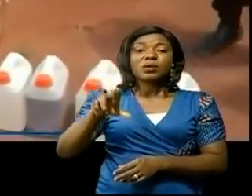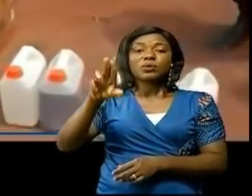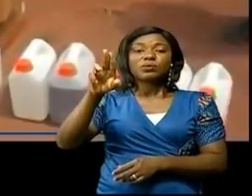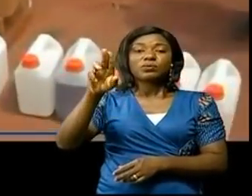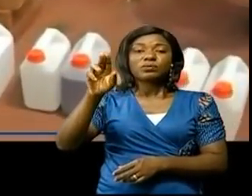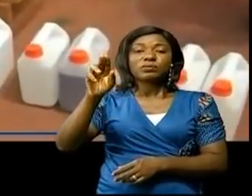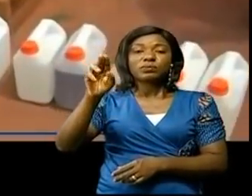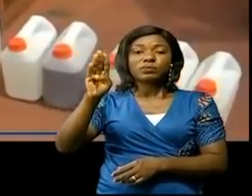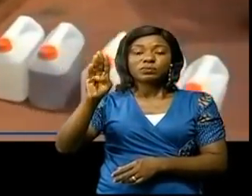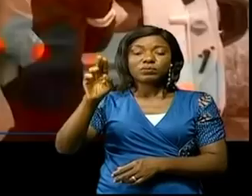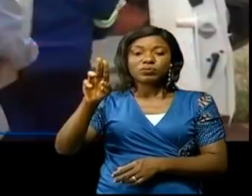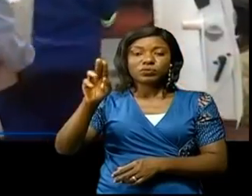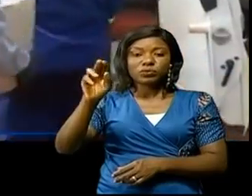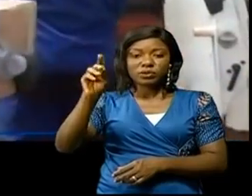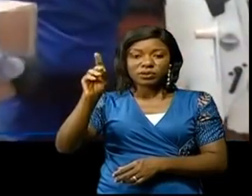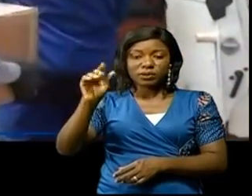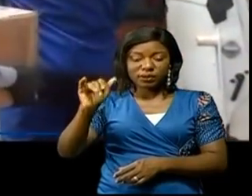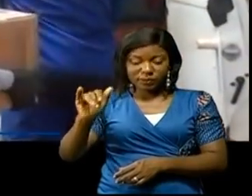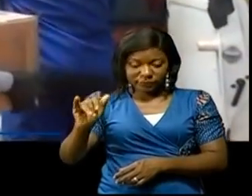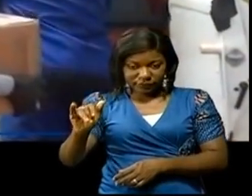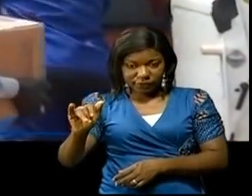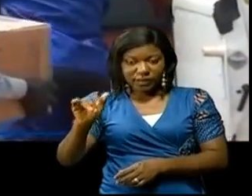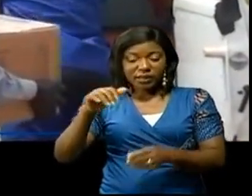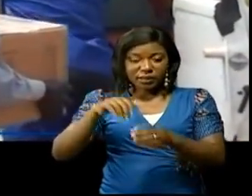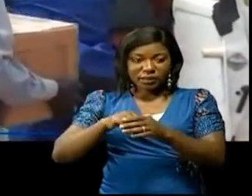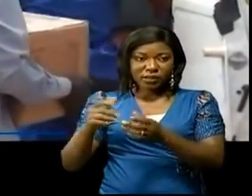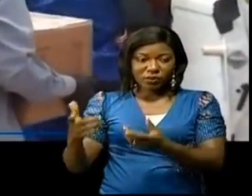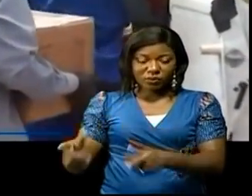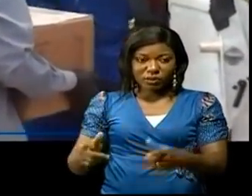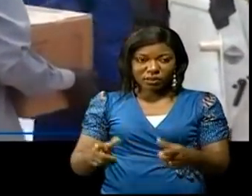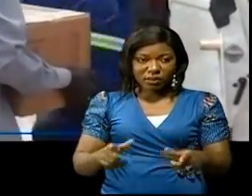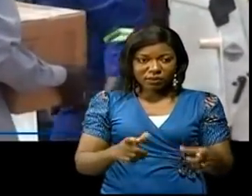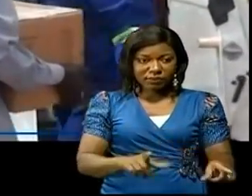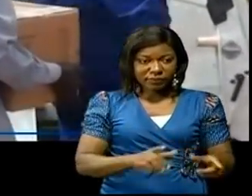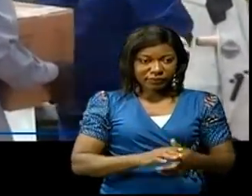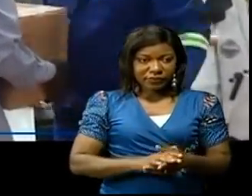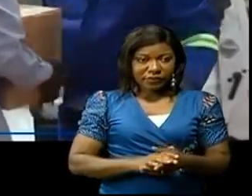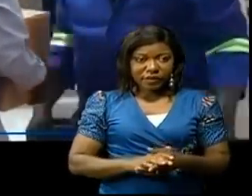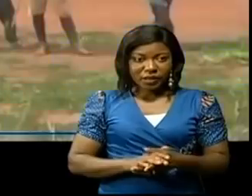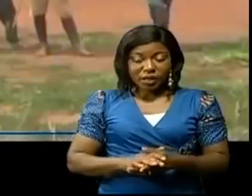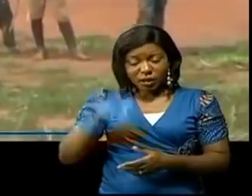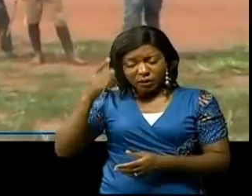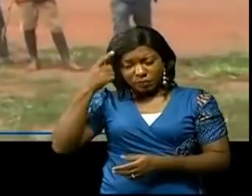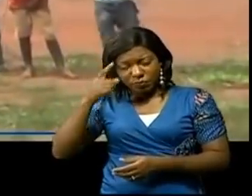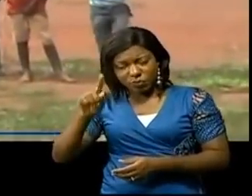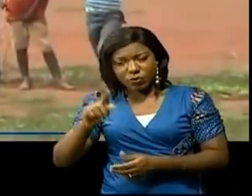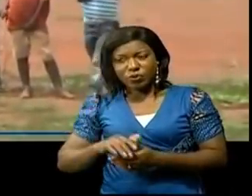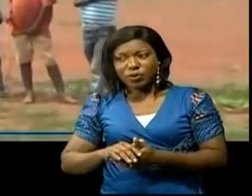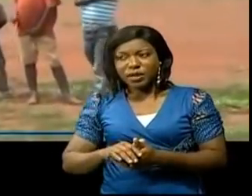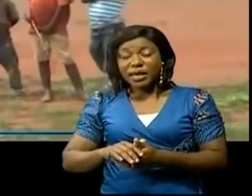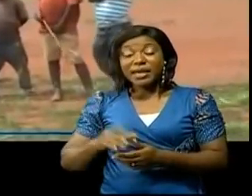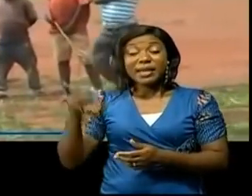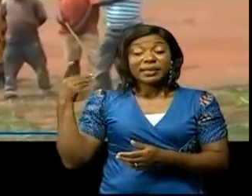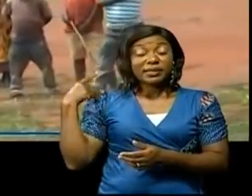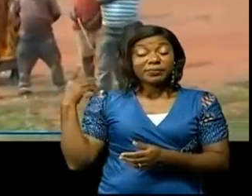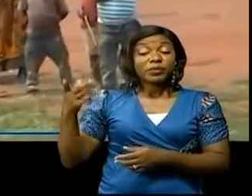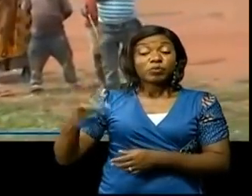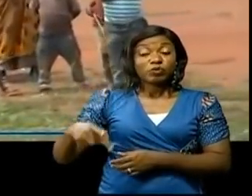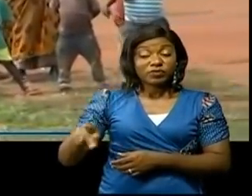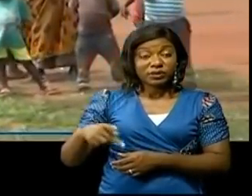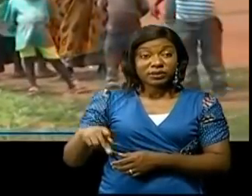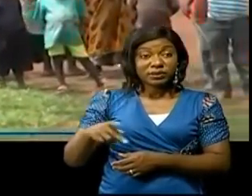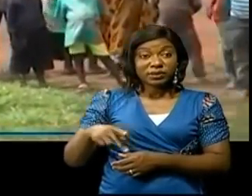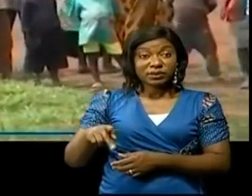interné à l'hôpital général de l'Oulaba, c'est la réponse du jetro Mouyombi-Chimbu au qui des détresses des députés de la province du Olomami,